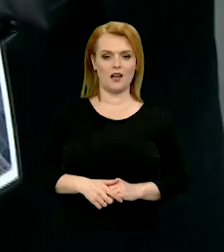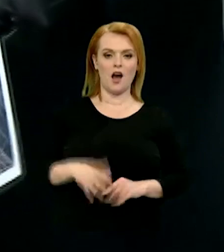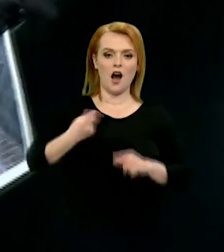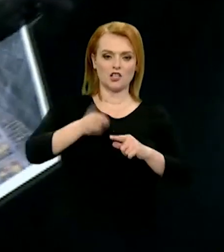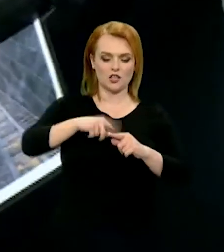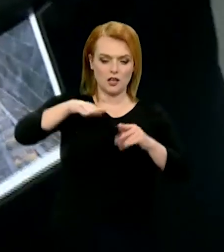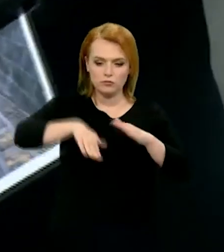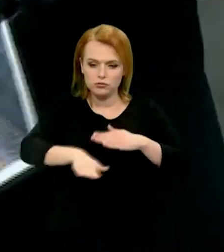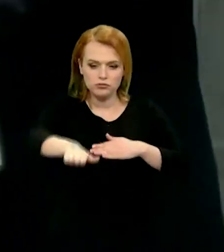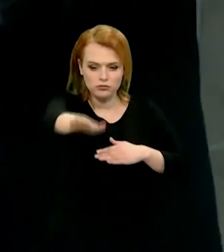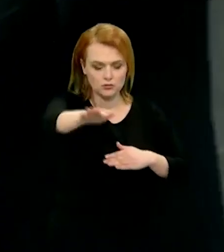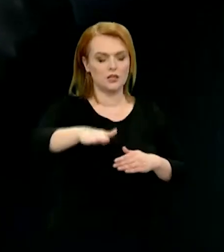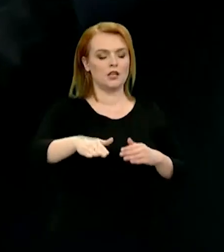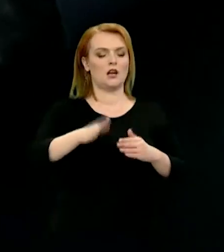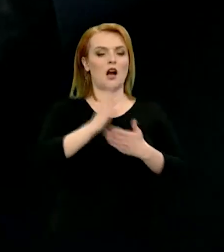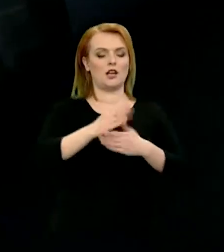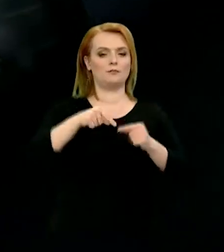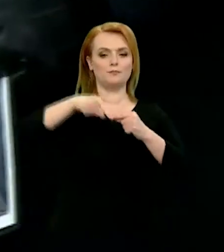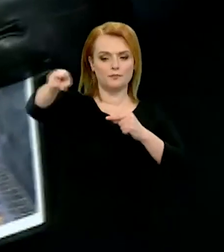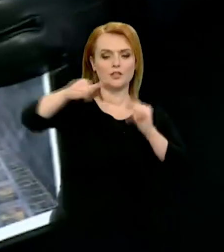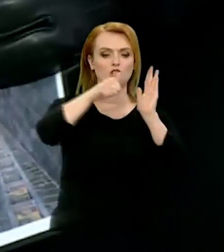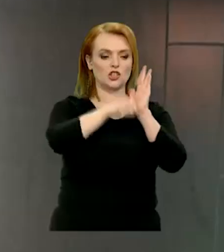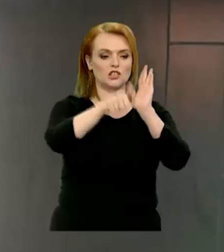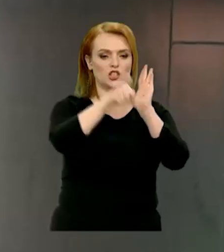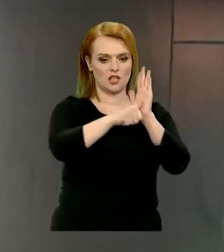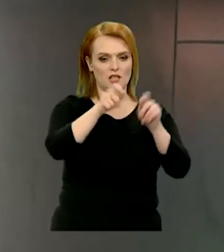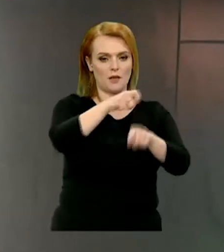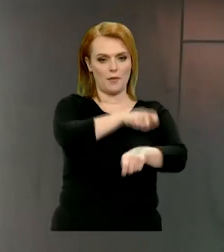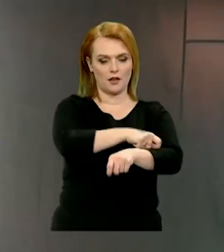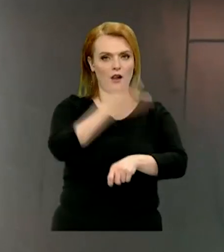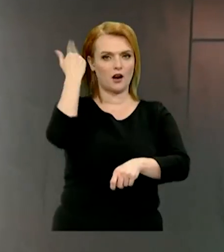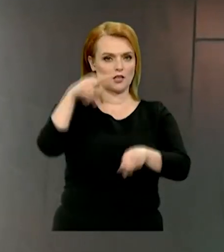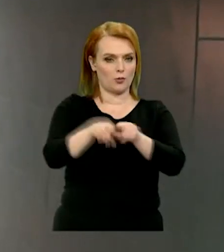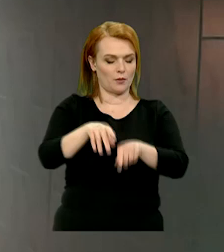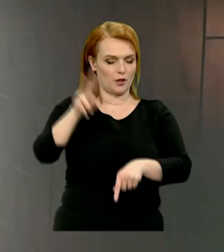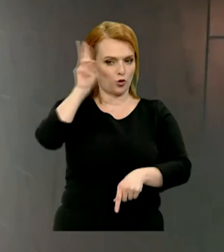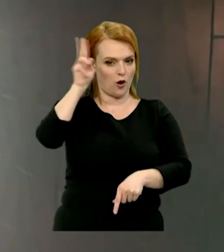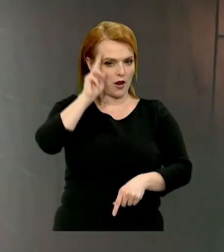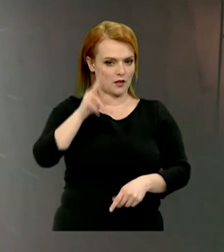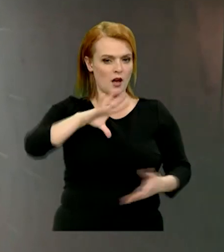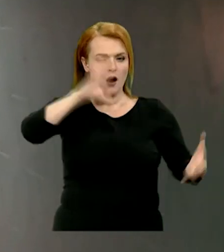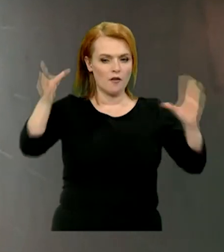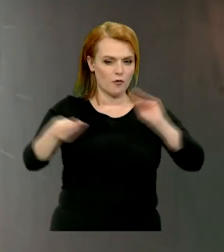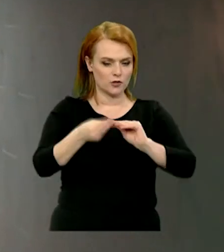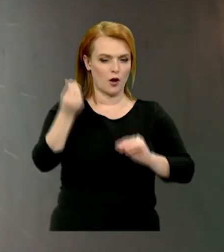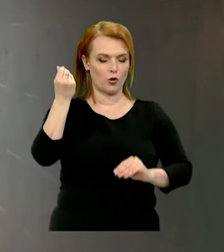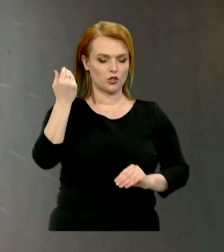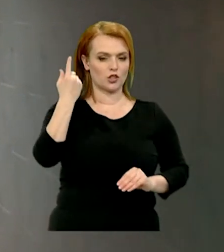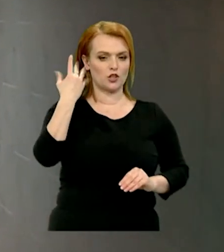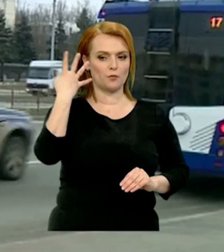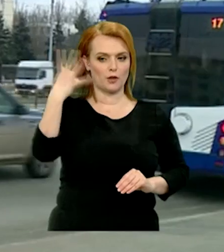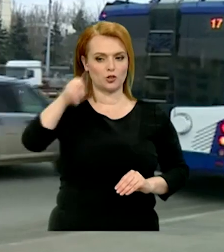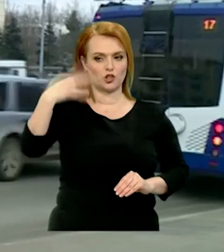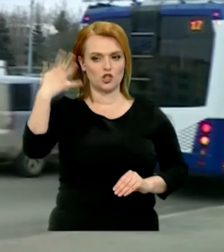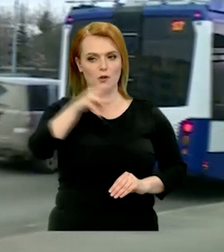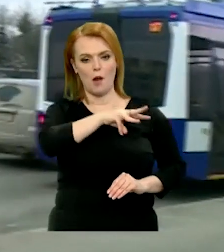și, la fel, a arătat ca un viceu public anterior. Renovarea celor trei subterane a costat 4,5 milioane de euro.